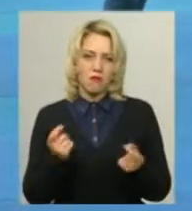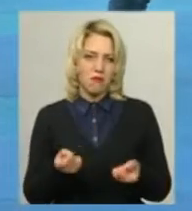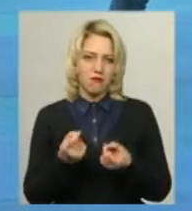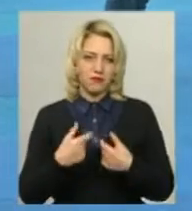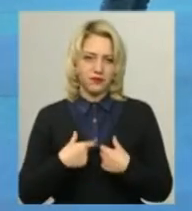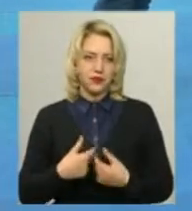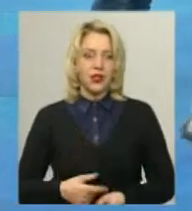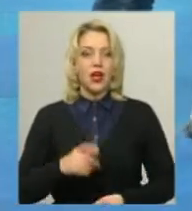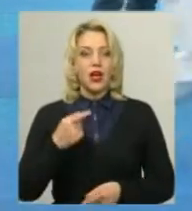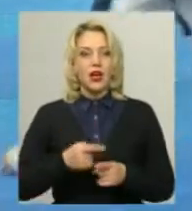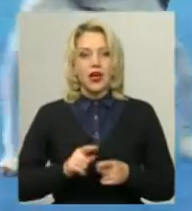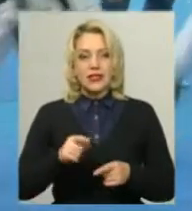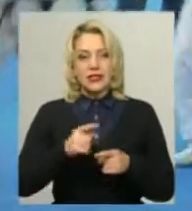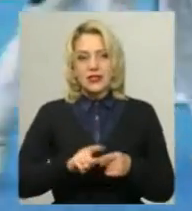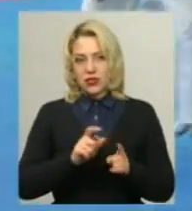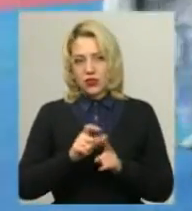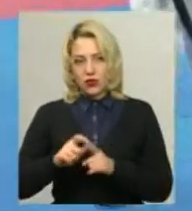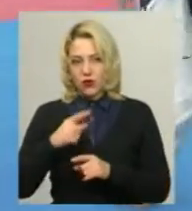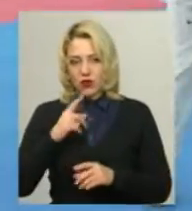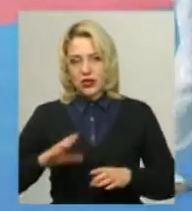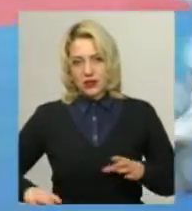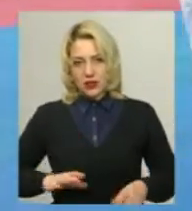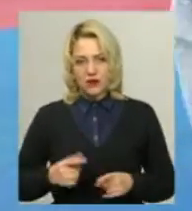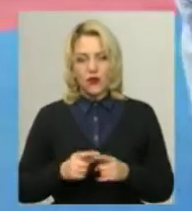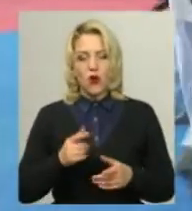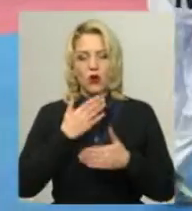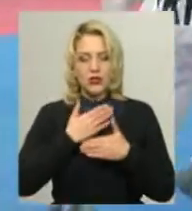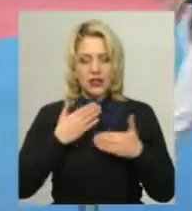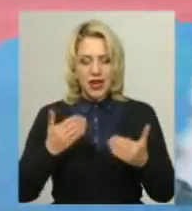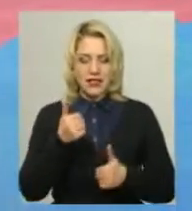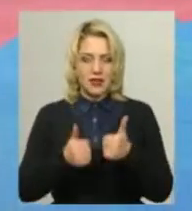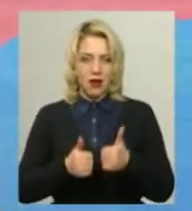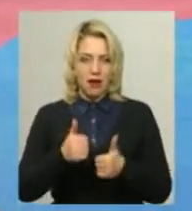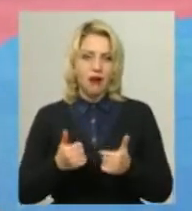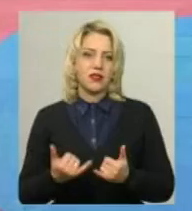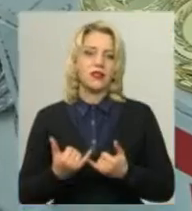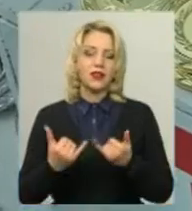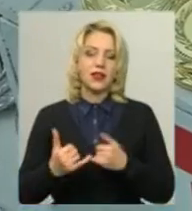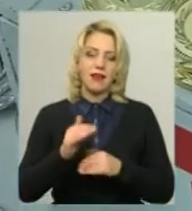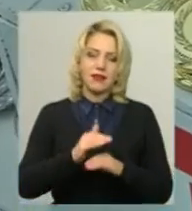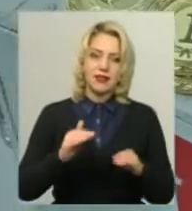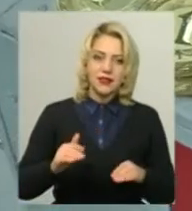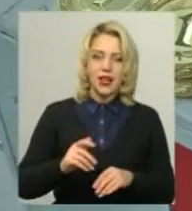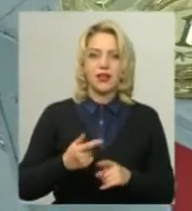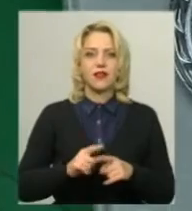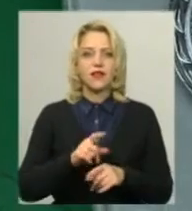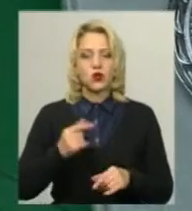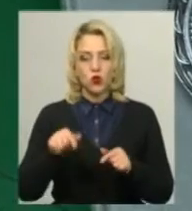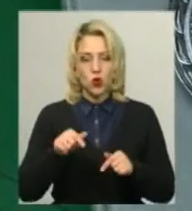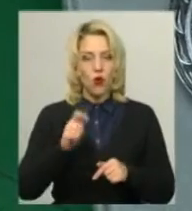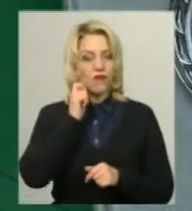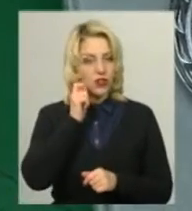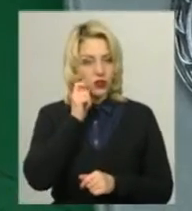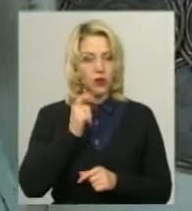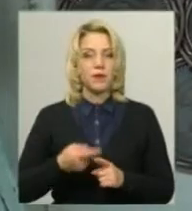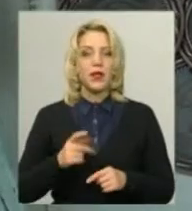каже президент обласної федерації ТВКН-ВТ Сергій Пісоцький, останні в цьому році для дітей та юнаків і дівчат такого віку, яких заслужений тренер України